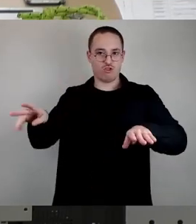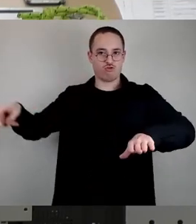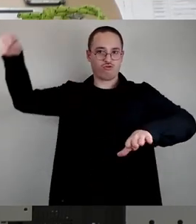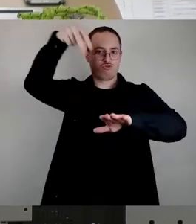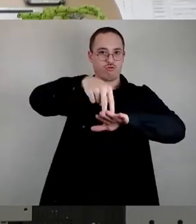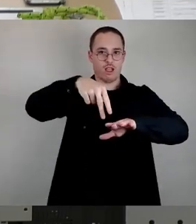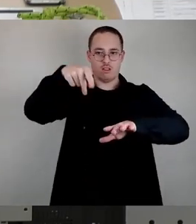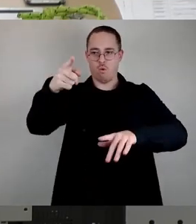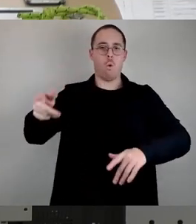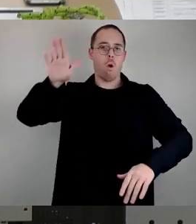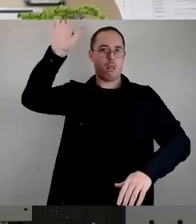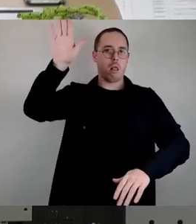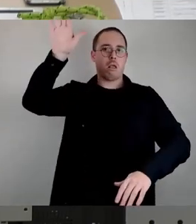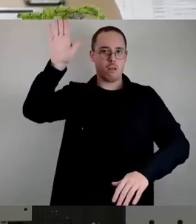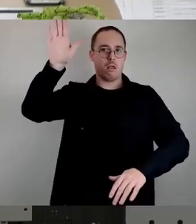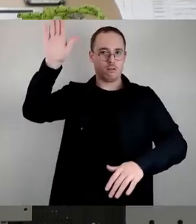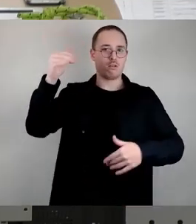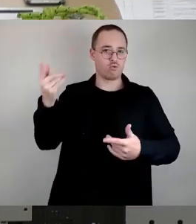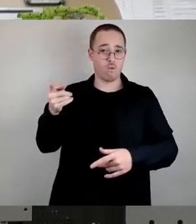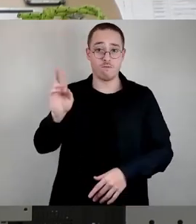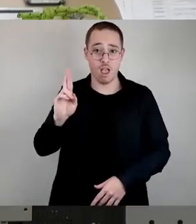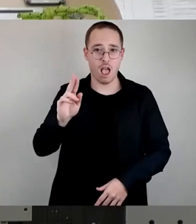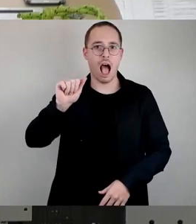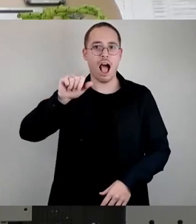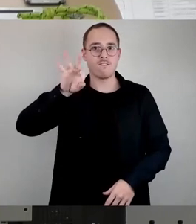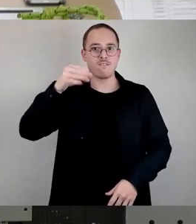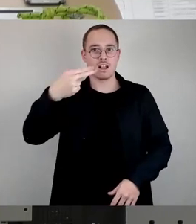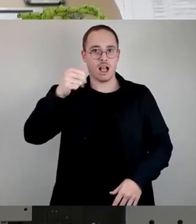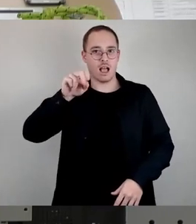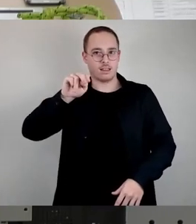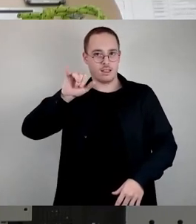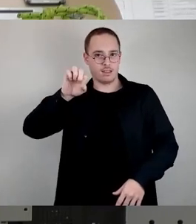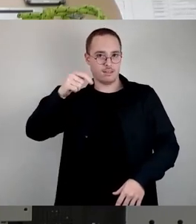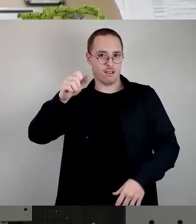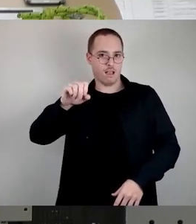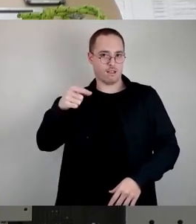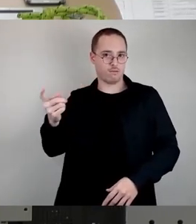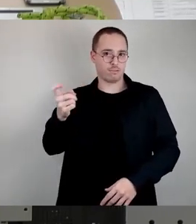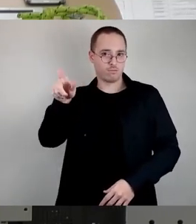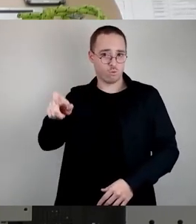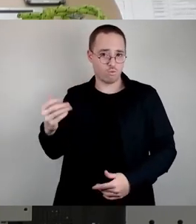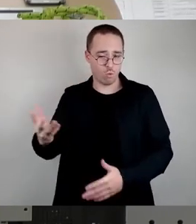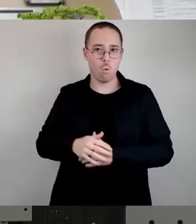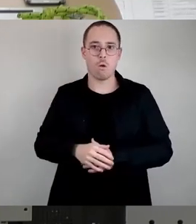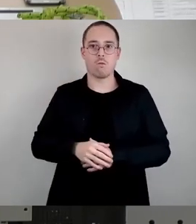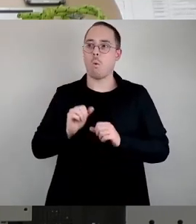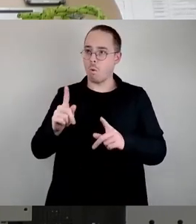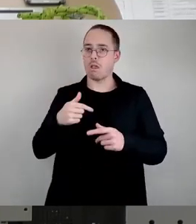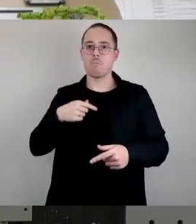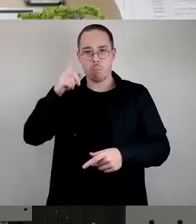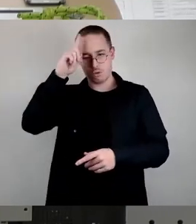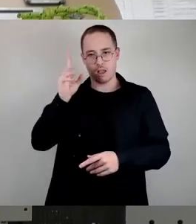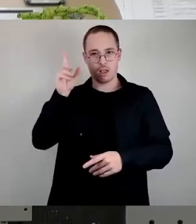Kriminalität rechts, denn er hat ja den Hitlergruß gezeigt. Wenn ein Syrer an die Wand seines eigenen Asylantenwohnheims ein